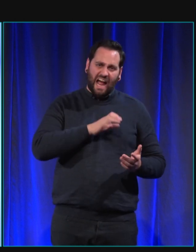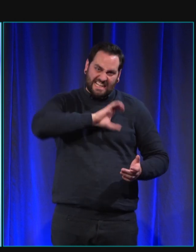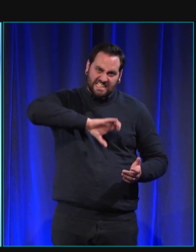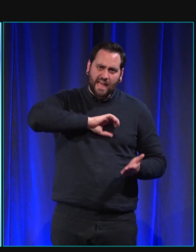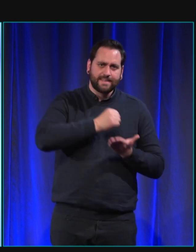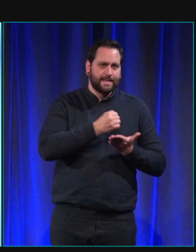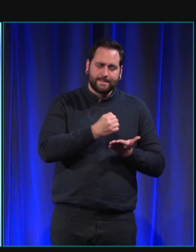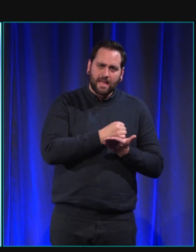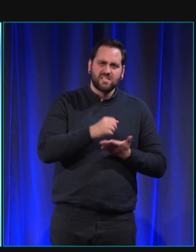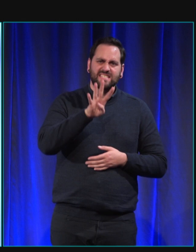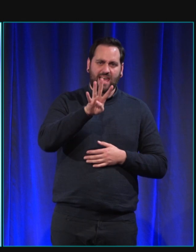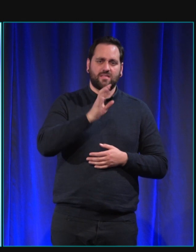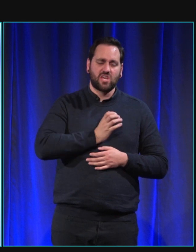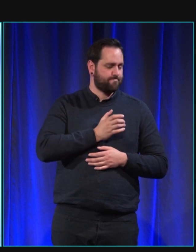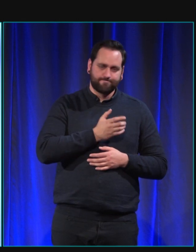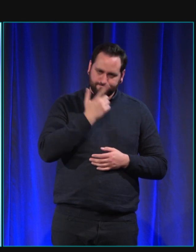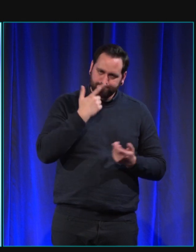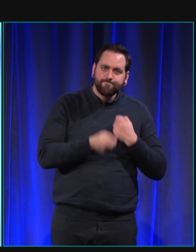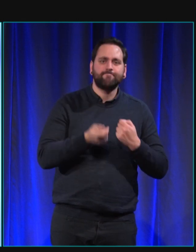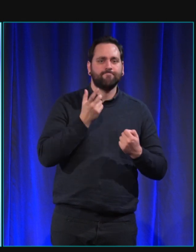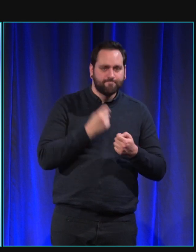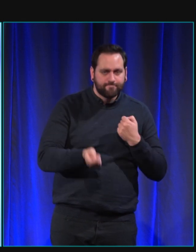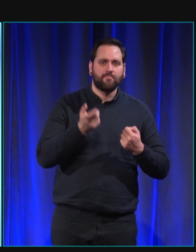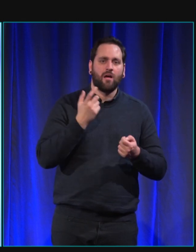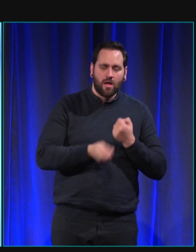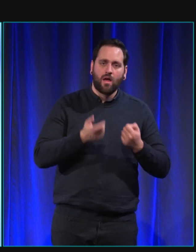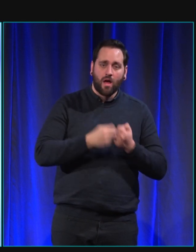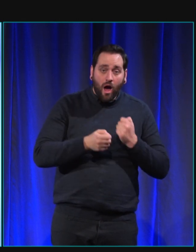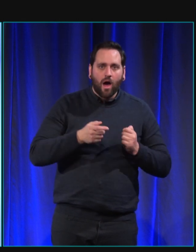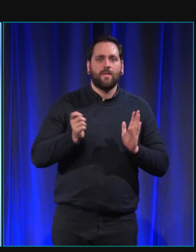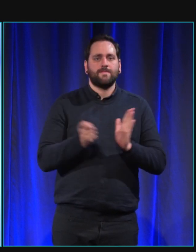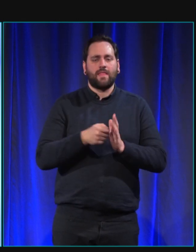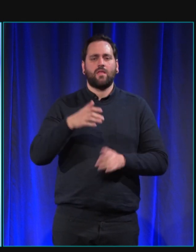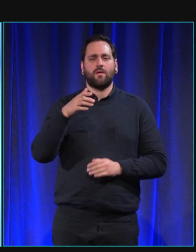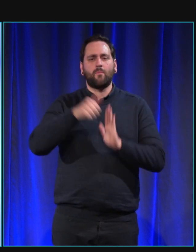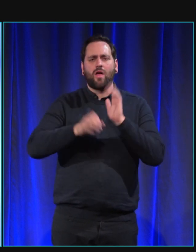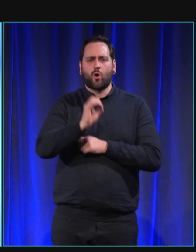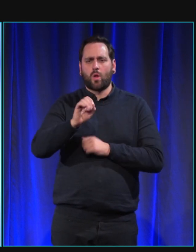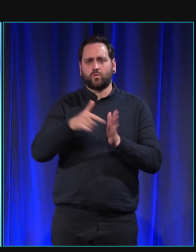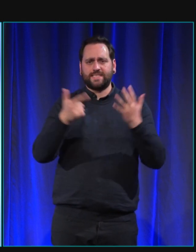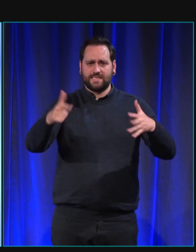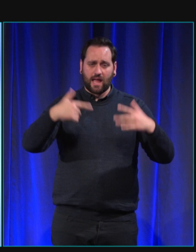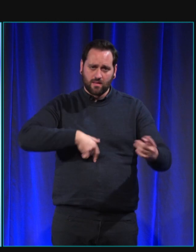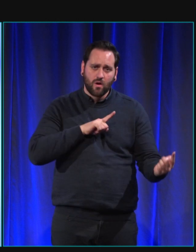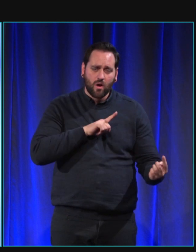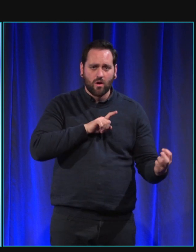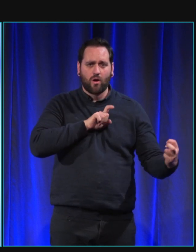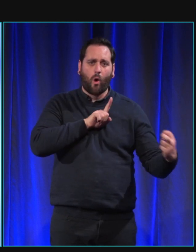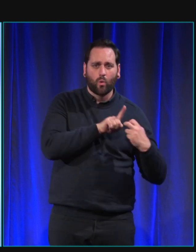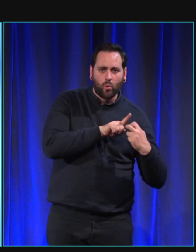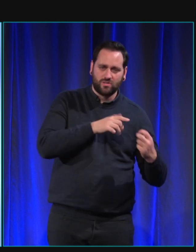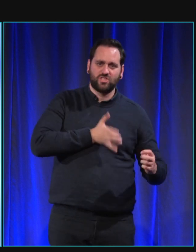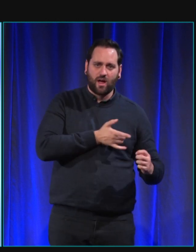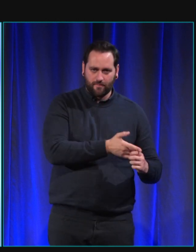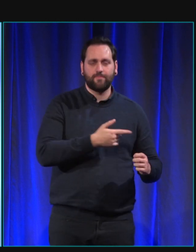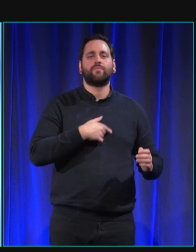correspondaient pas et j'ai rencontré LOL en octobre 2017 on a fait le stage à la fin de ce mois-ci donc ça